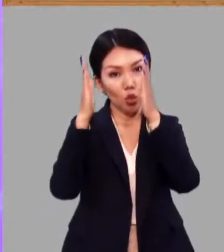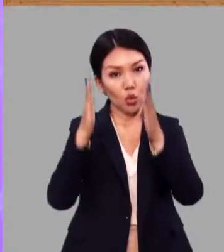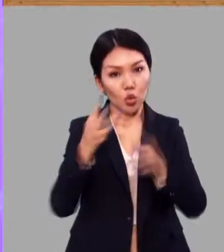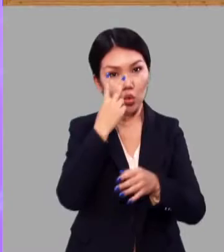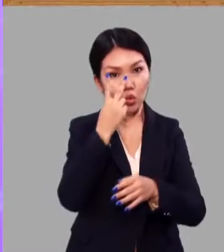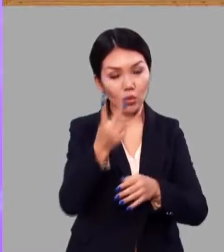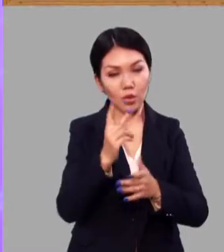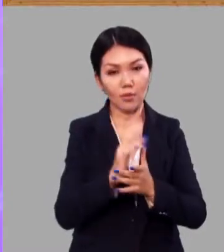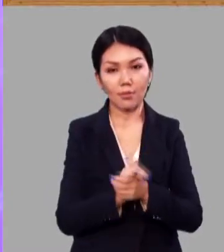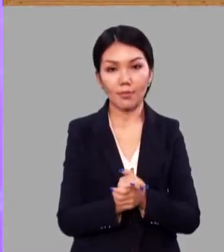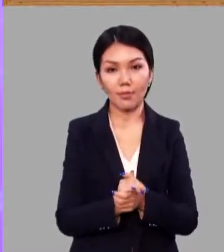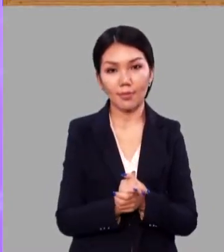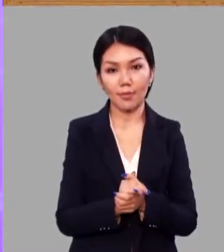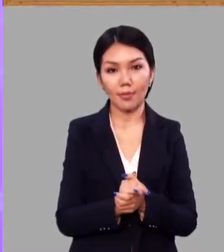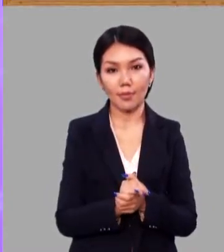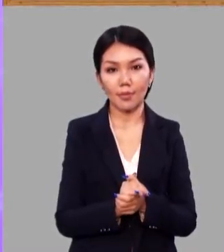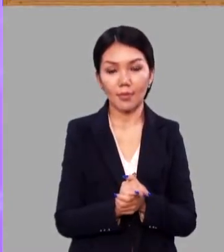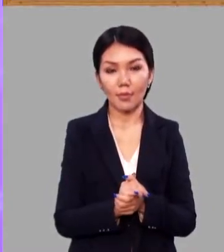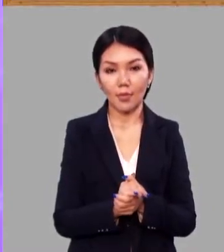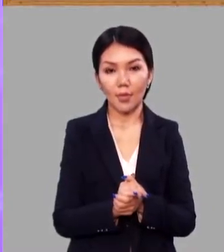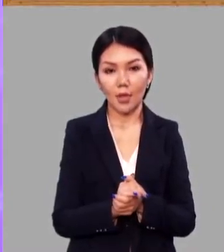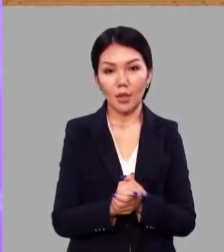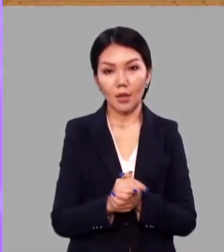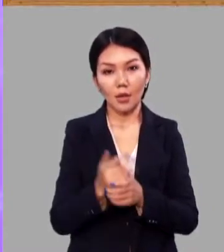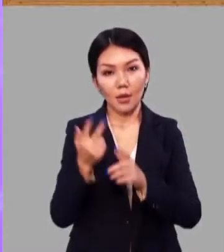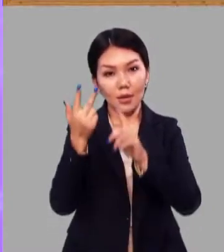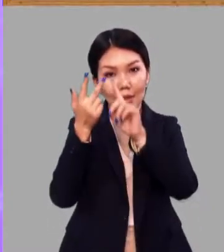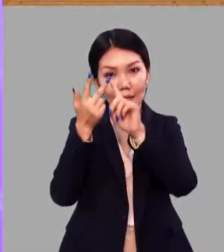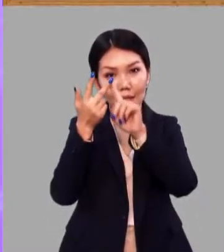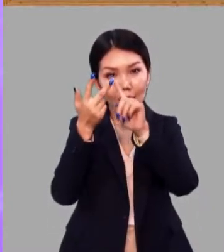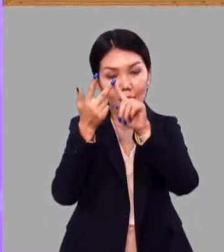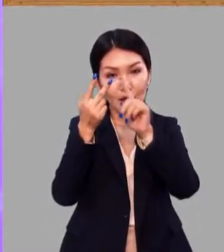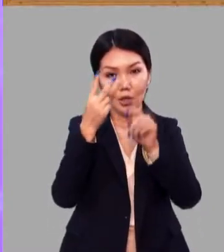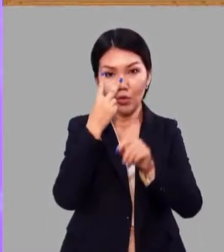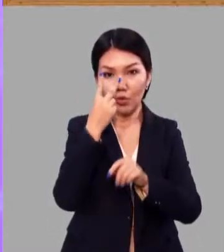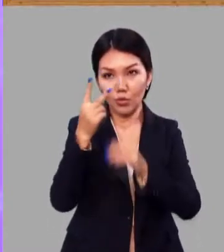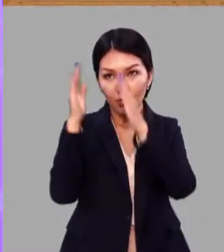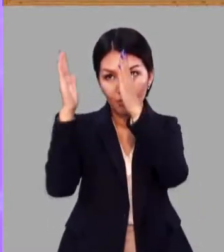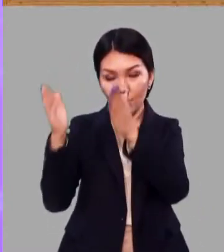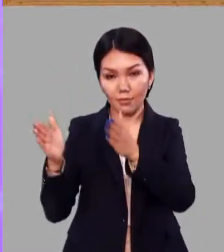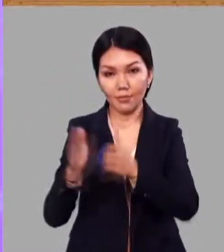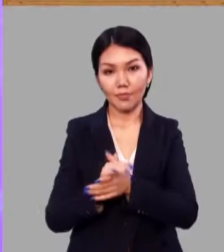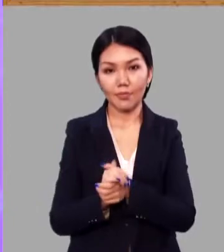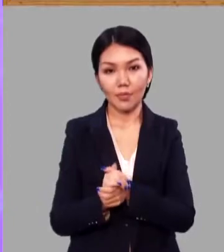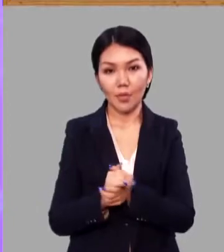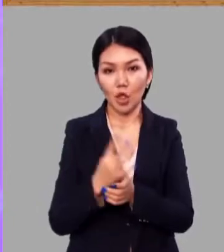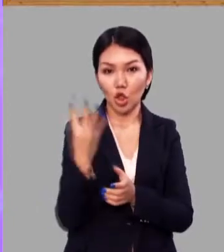Вторую строку смотрим. Третью строку смотрим.